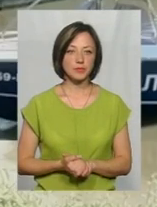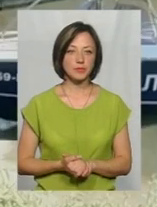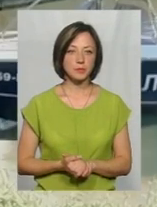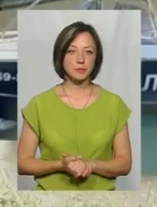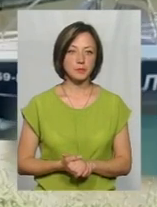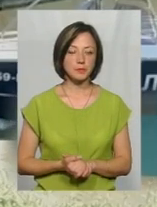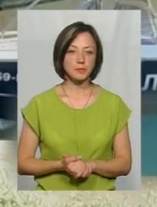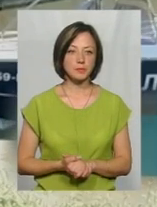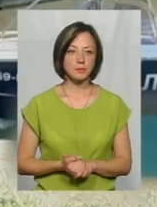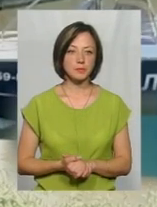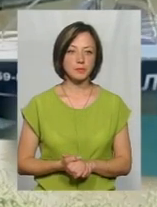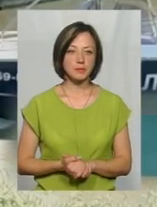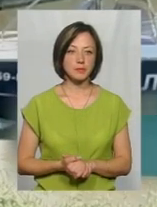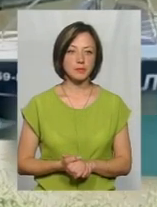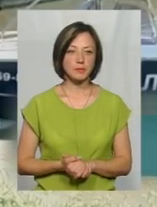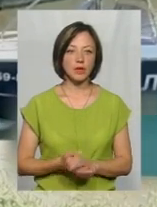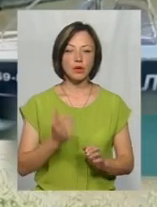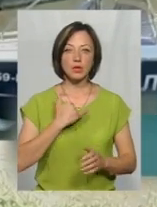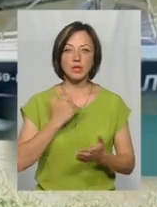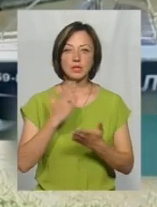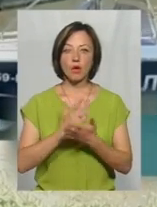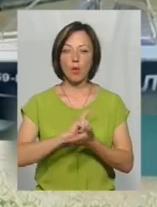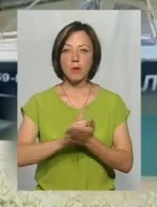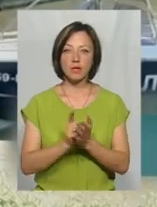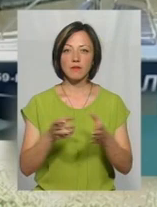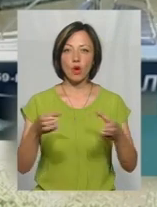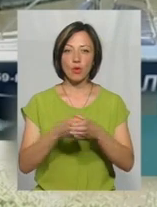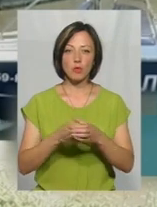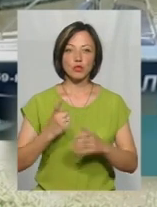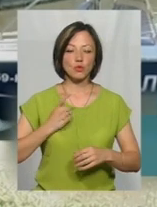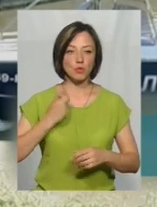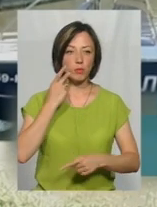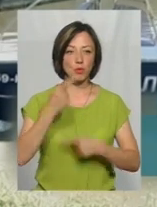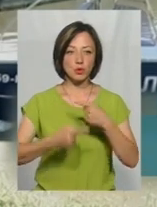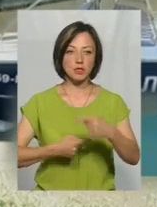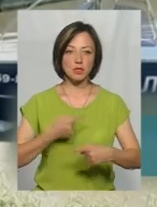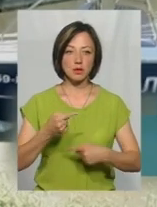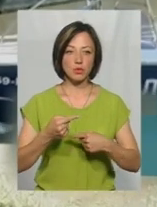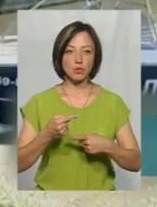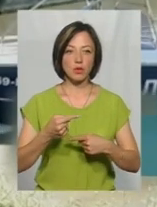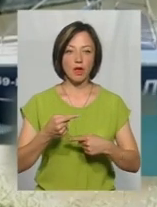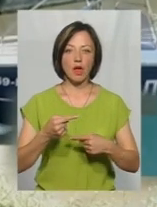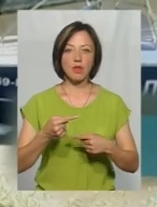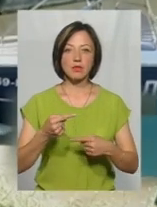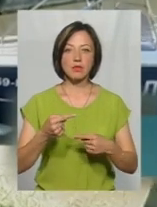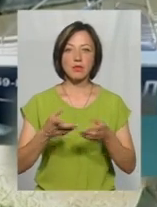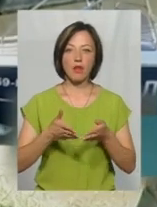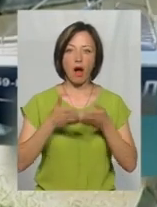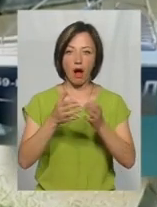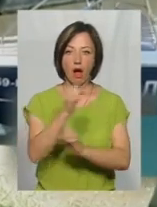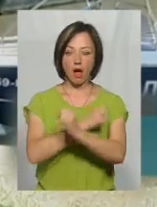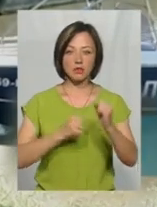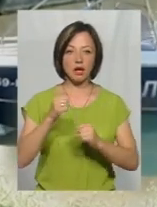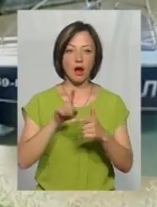І в нас ще є з тої сторони оперативна група, яка чергує постійно на катері або на